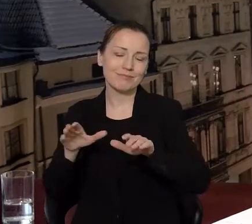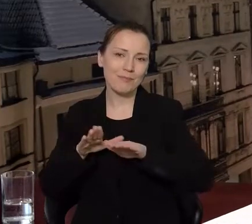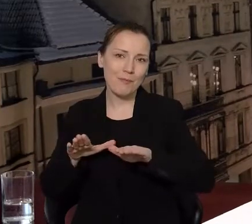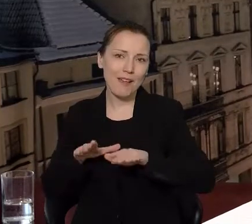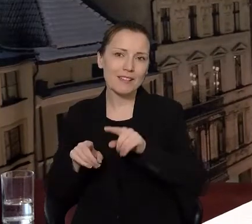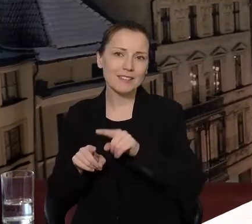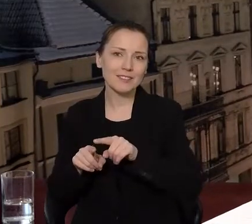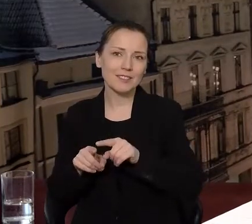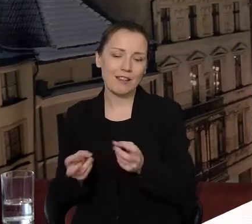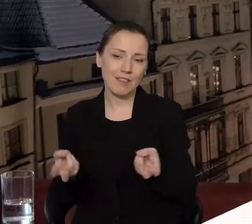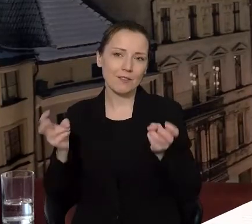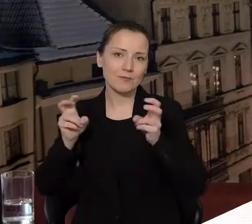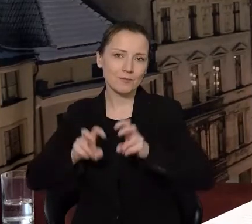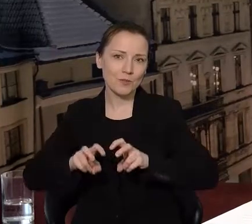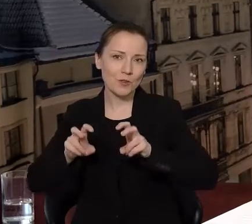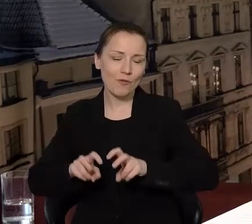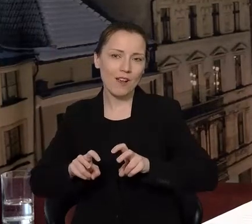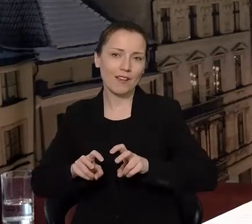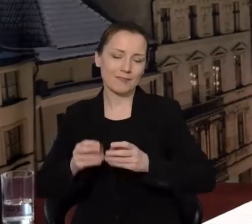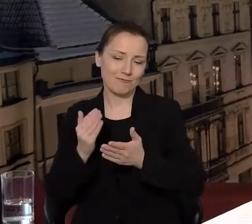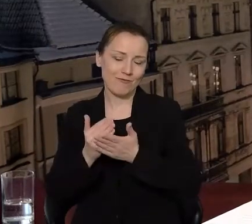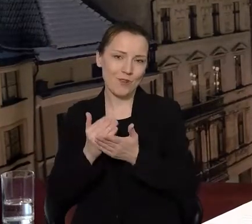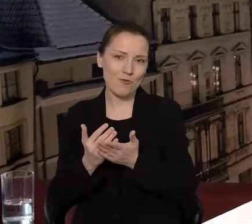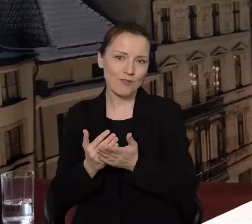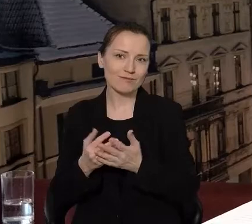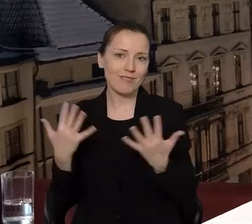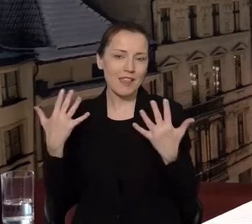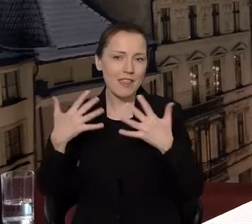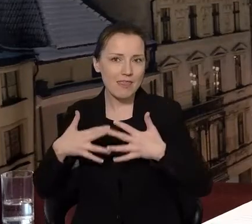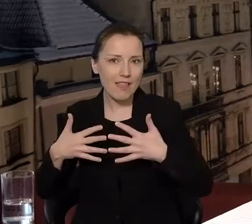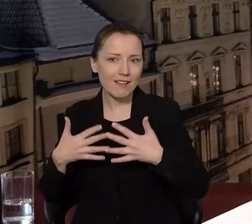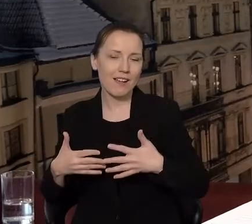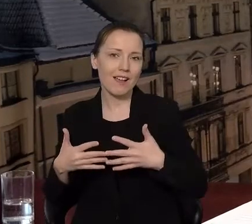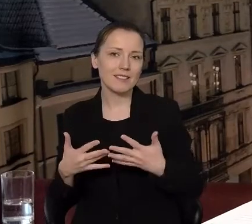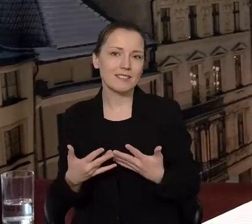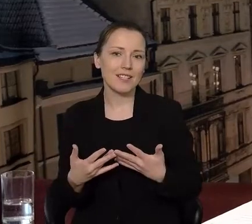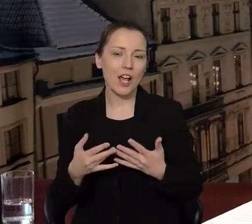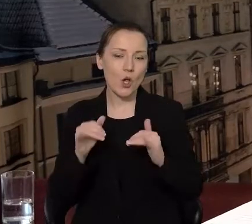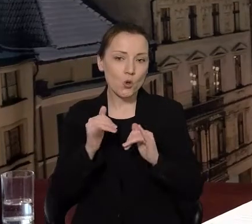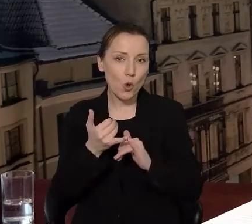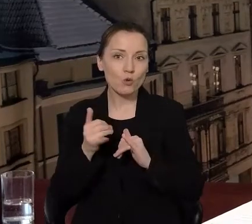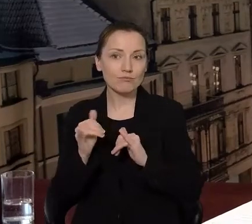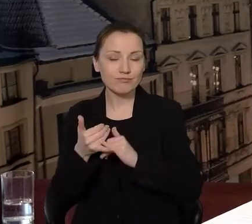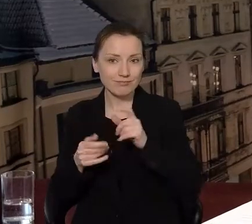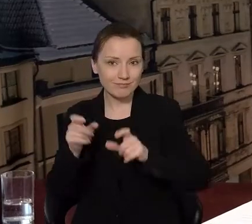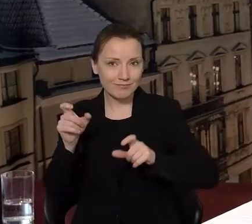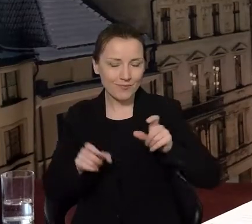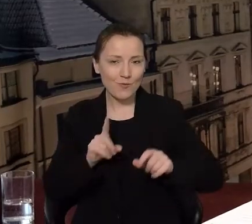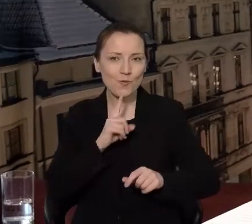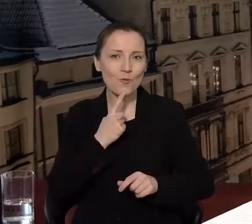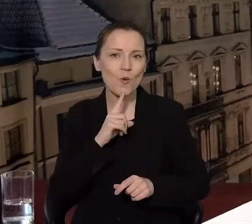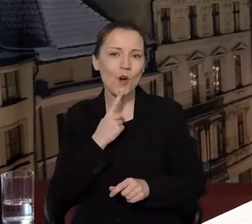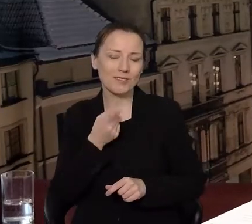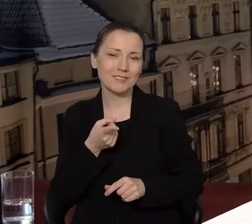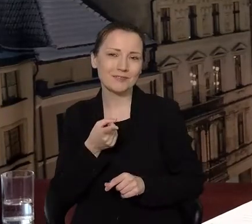ma stworzyć warunki do integracji, integracji oczywiście naszej, Torunianek, Torunian Młodych, bo tak